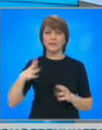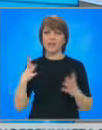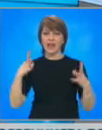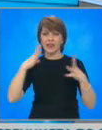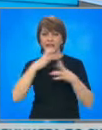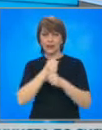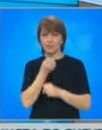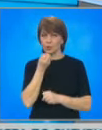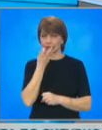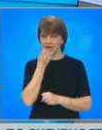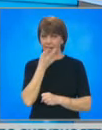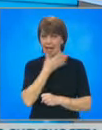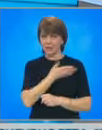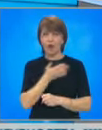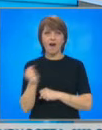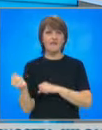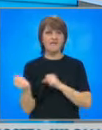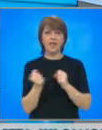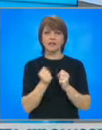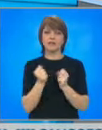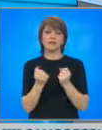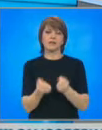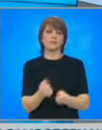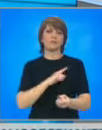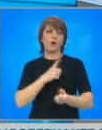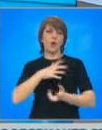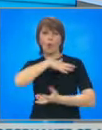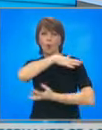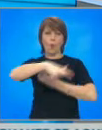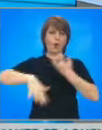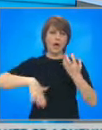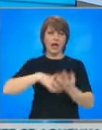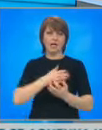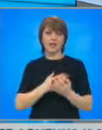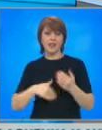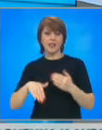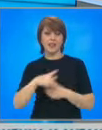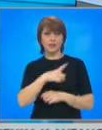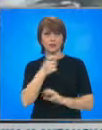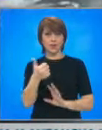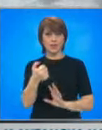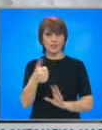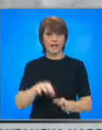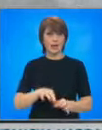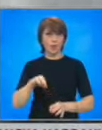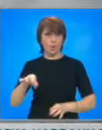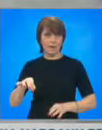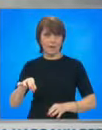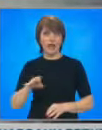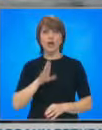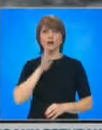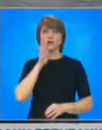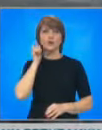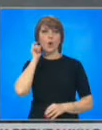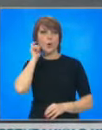-зелено на картата, вятърът е ураганен, със скорост над 160 км в час. В Южен Уелс и почти в цяла